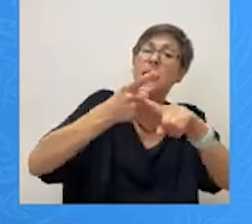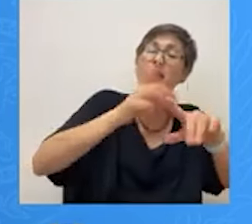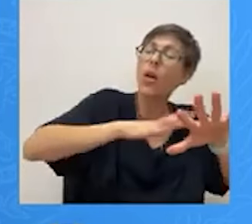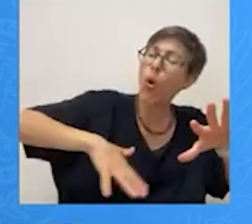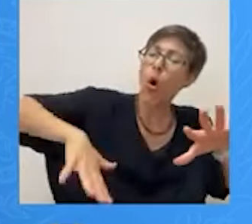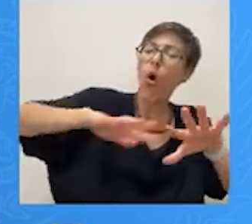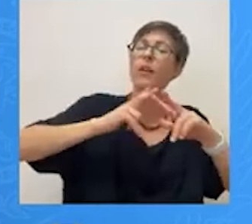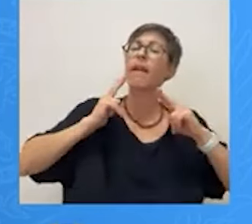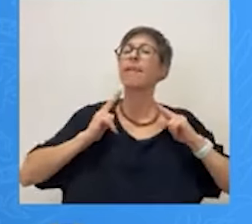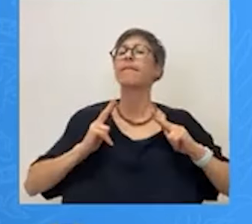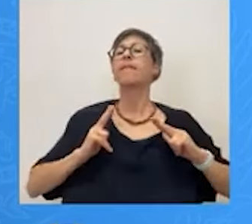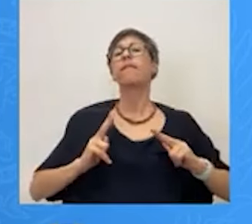Σε αυτή τη γειτονιά που είναι σε πίεση